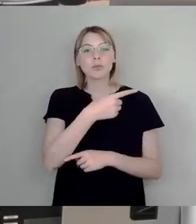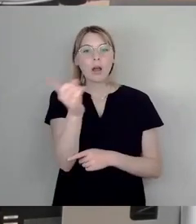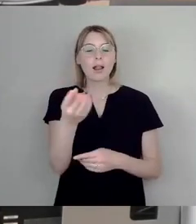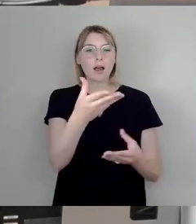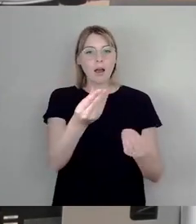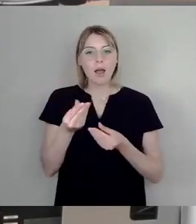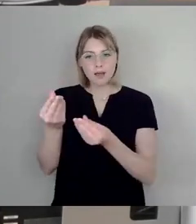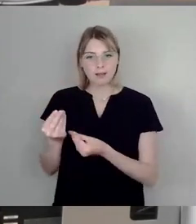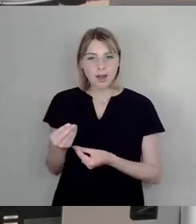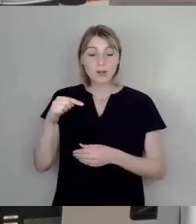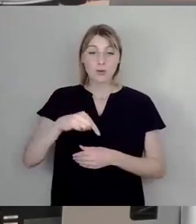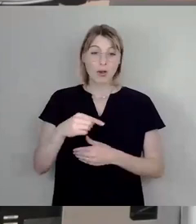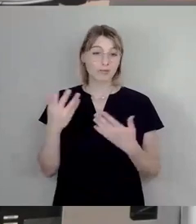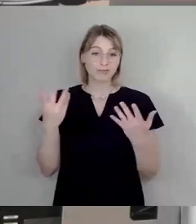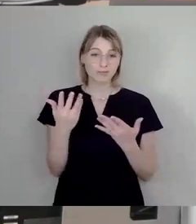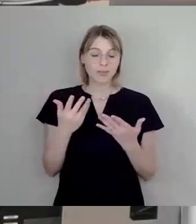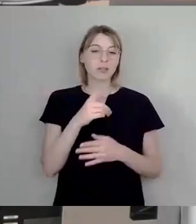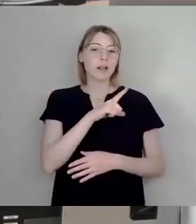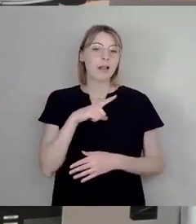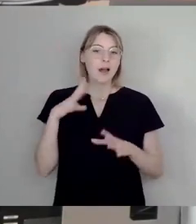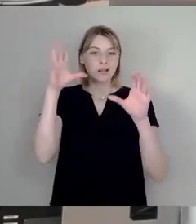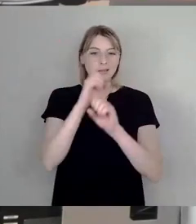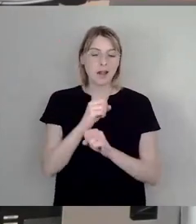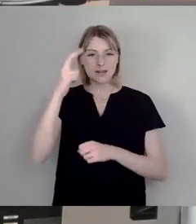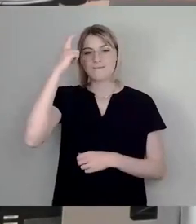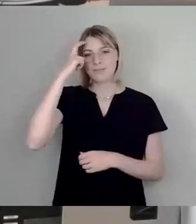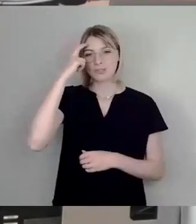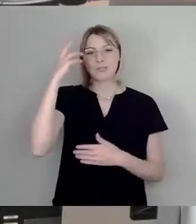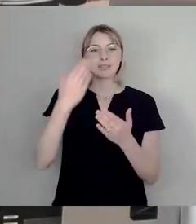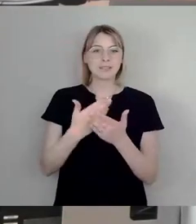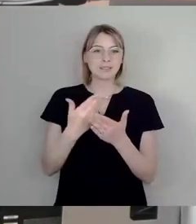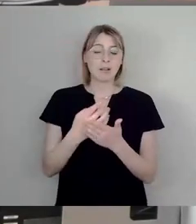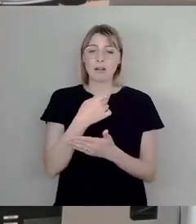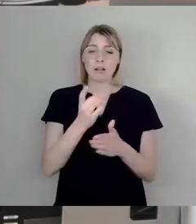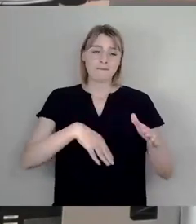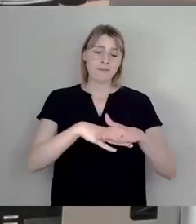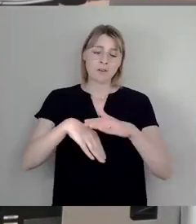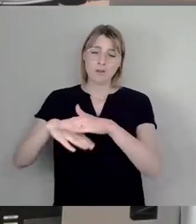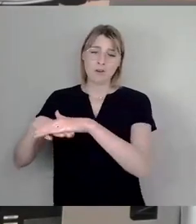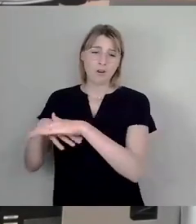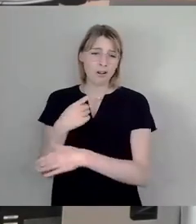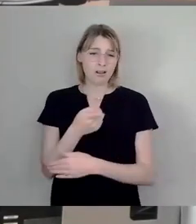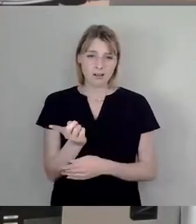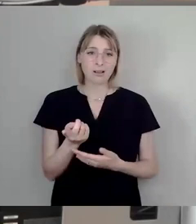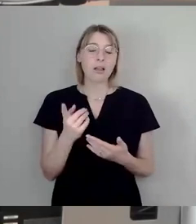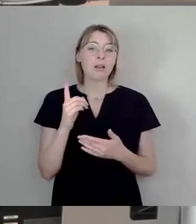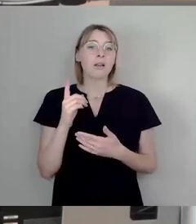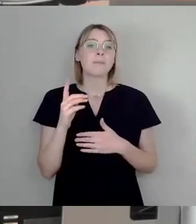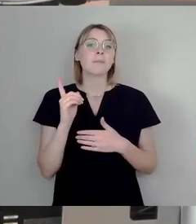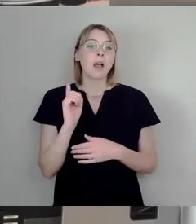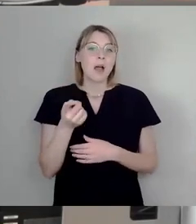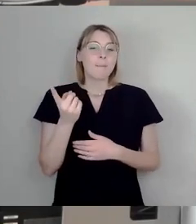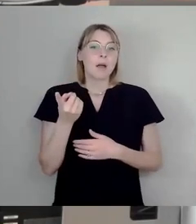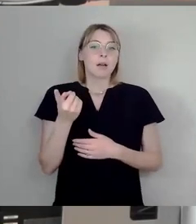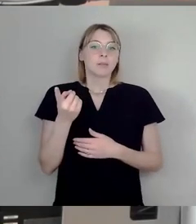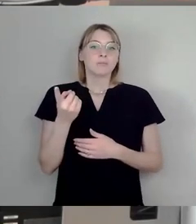der Wissenschaften. Unser Haus ist bis auf den letzten Platz voll. Es gibt ein abgefragt Format, aber es gibt eben auch